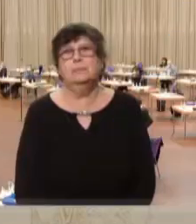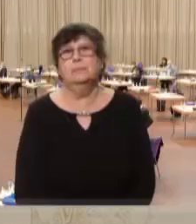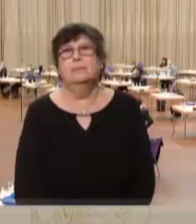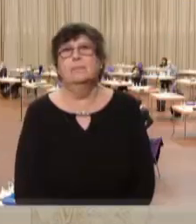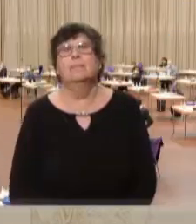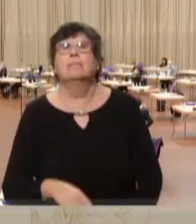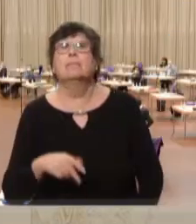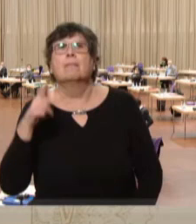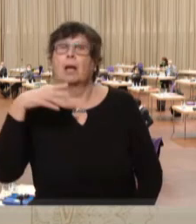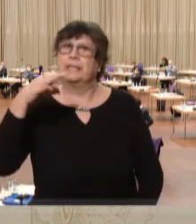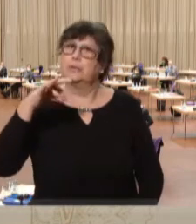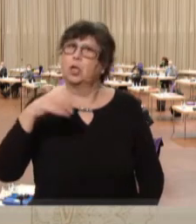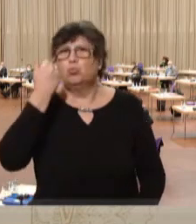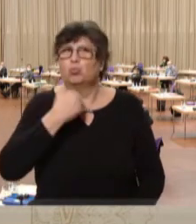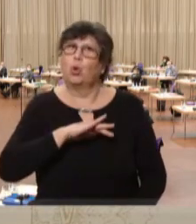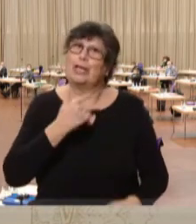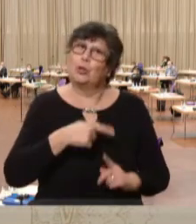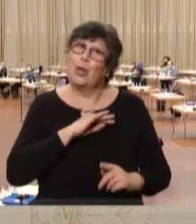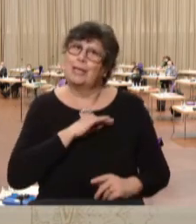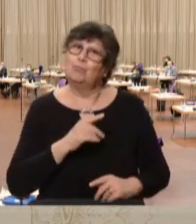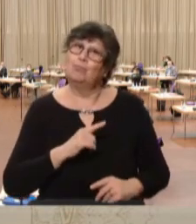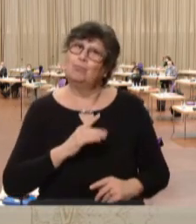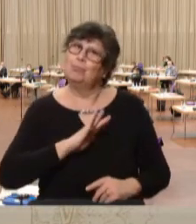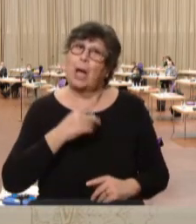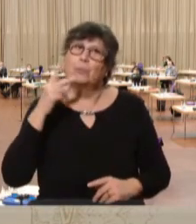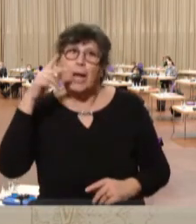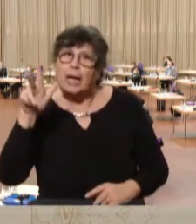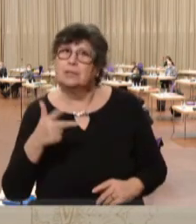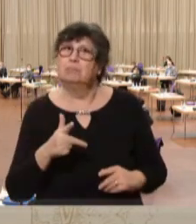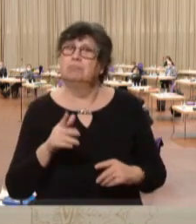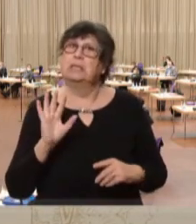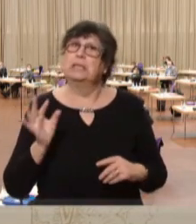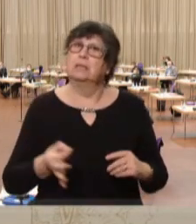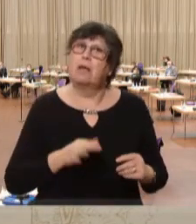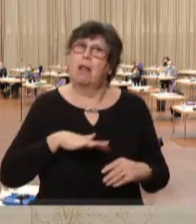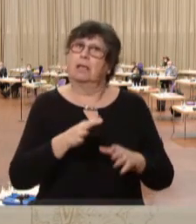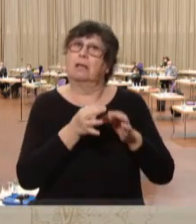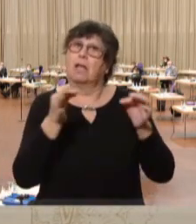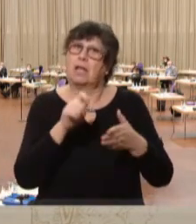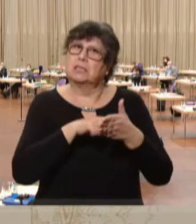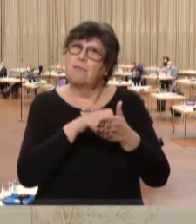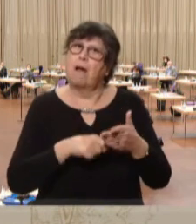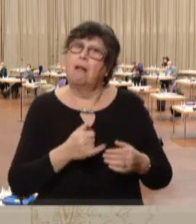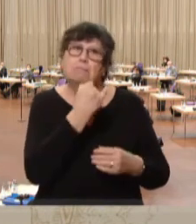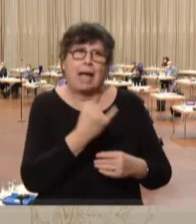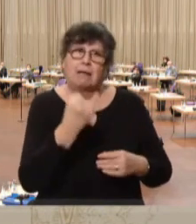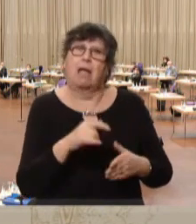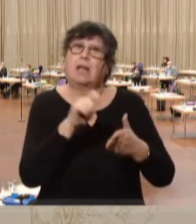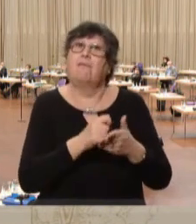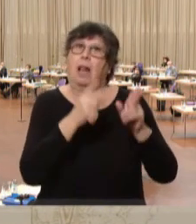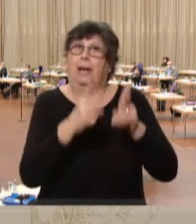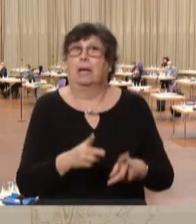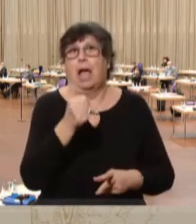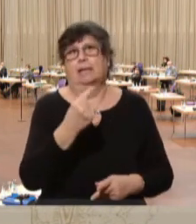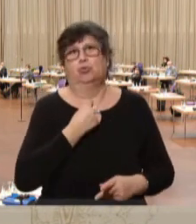Herr Präsident, liebe Kolleginnen und Kollegen, meine Damen und Herren, im Saarland hat bei der Landtagswahl jeder Wahlberechtigte genau eine Stimme.